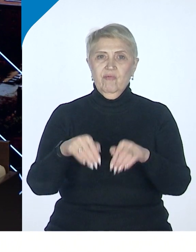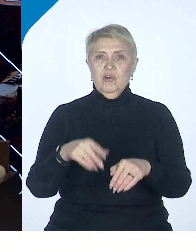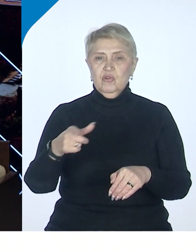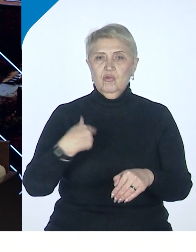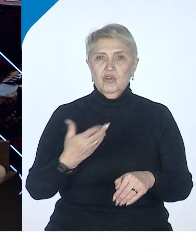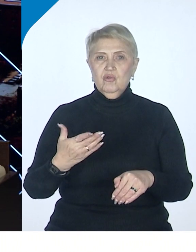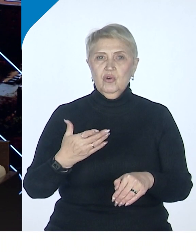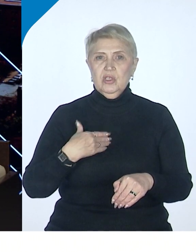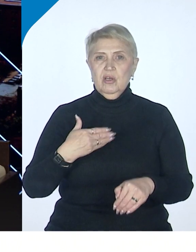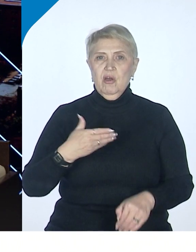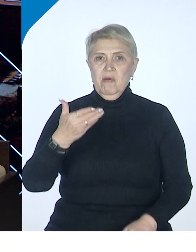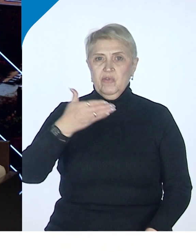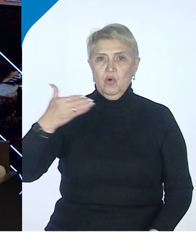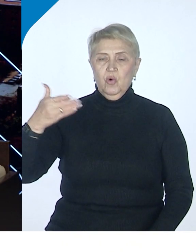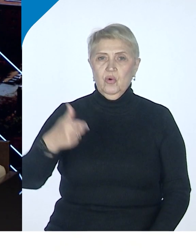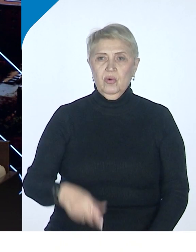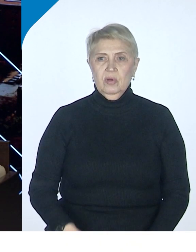теорию, как бы, что